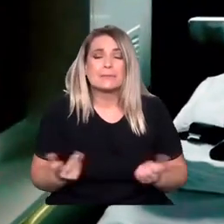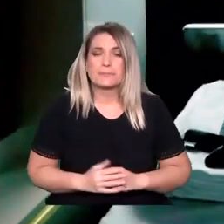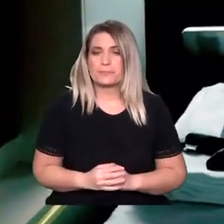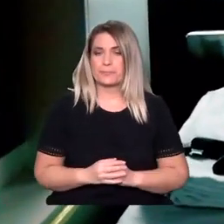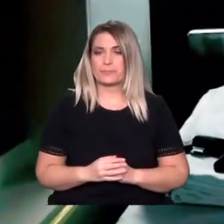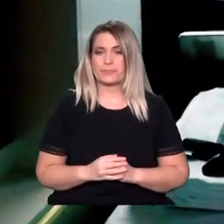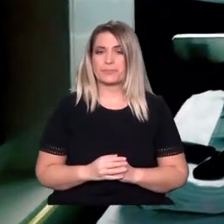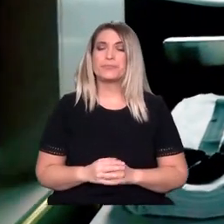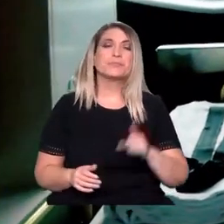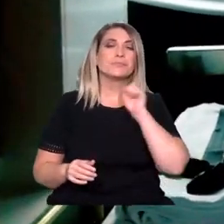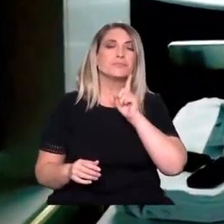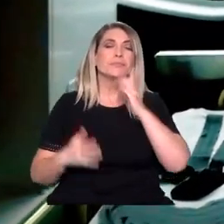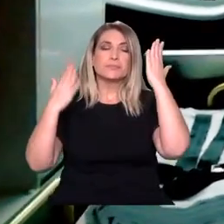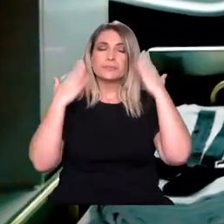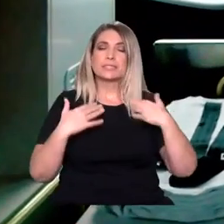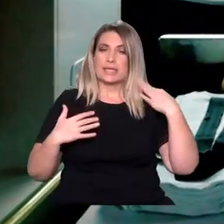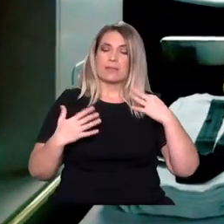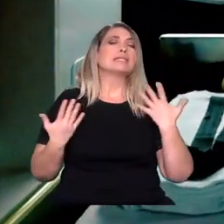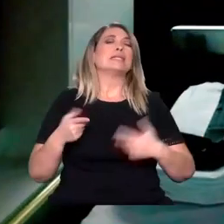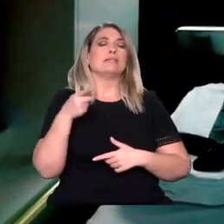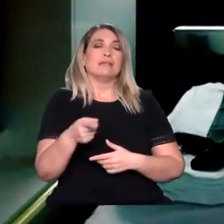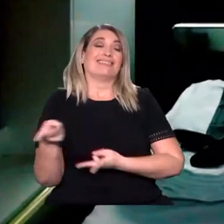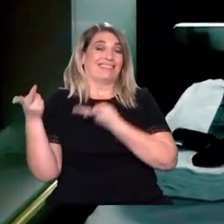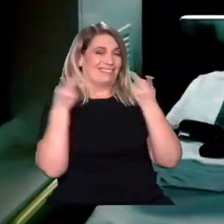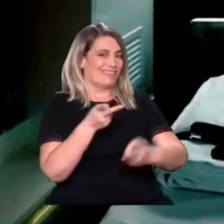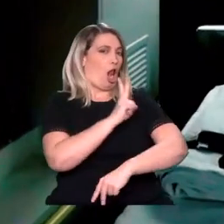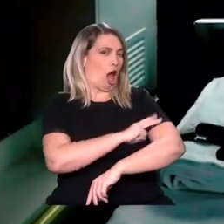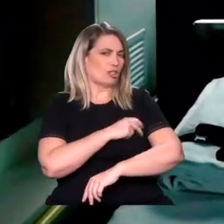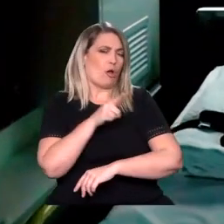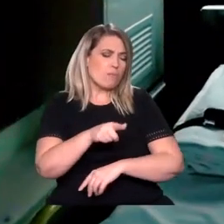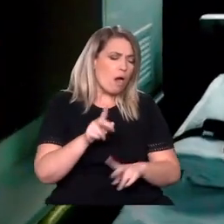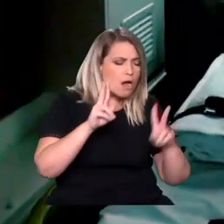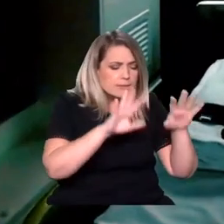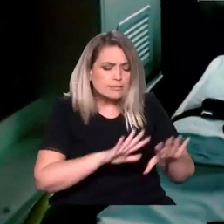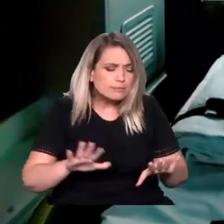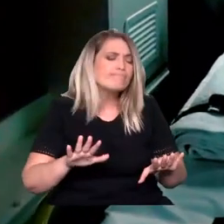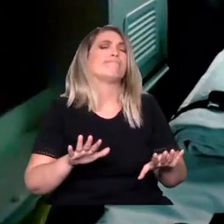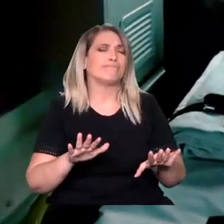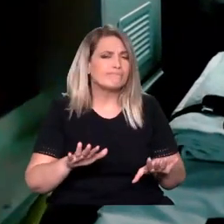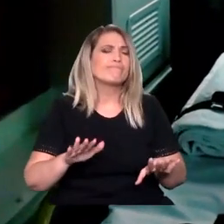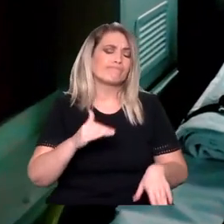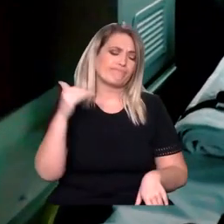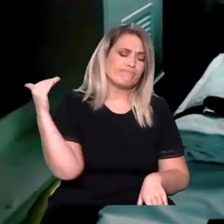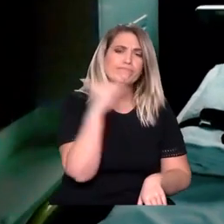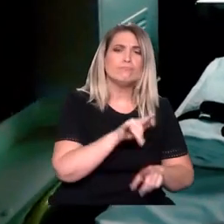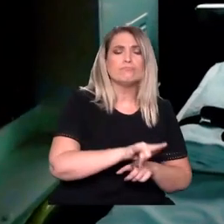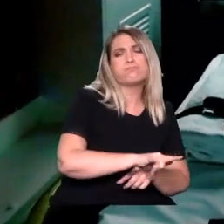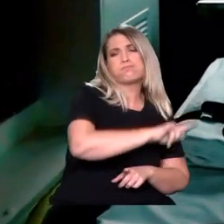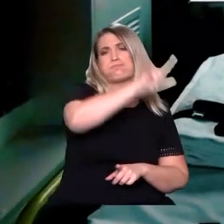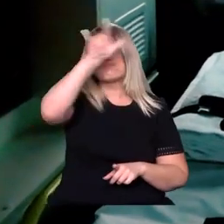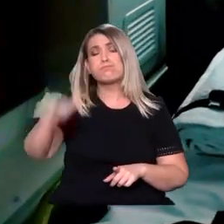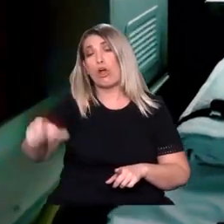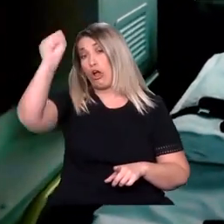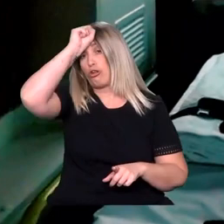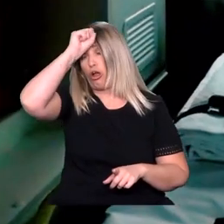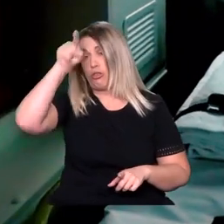εξετάσεις, Νίκο, στο νοσοκομείο της Καρπάθου, οι γιατροί αποφάσισαν να γίνει αεροδιακομιδή. Στις 2 το